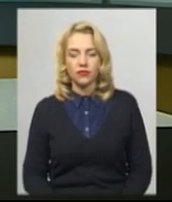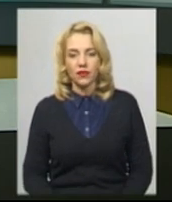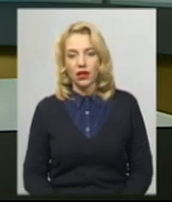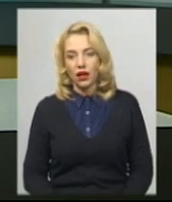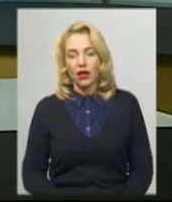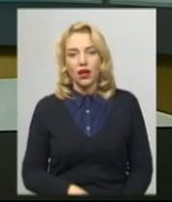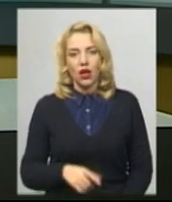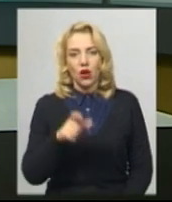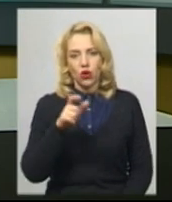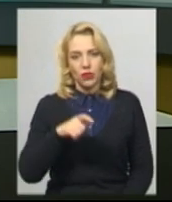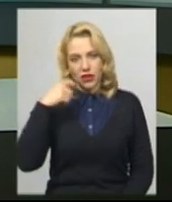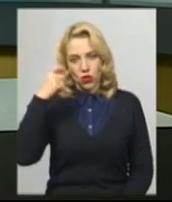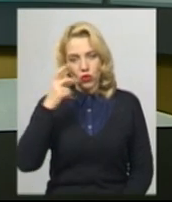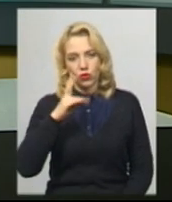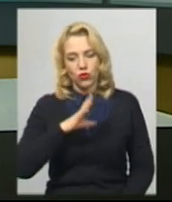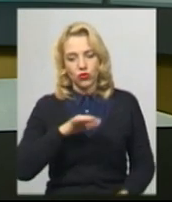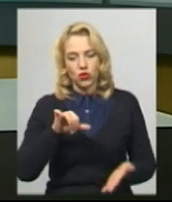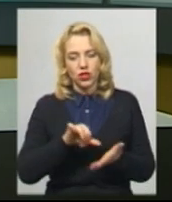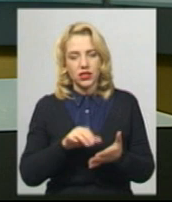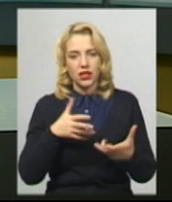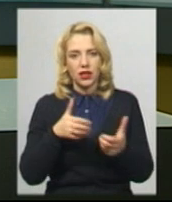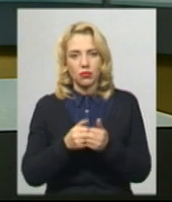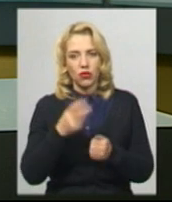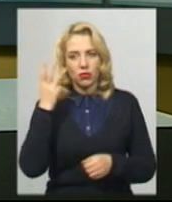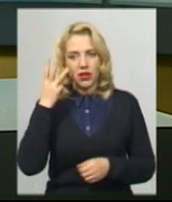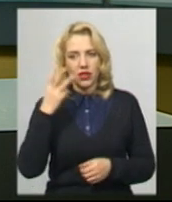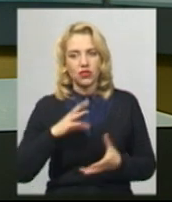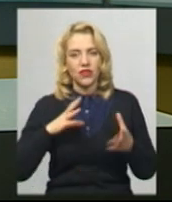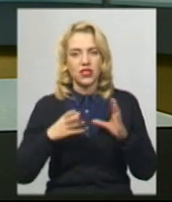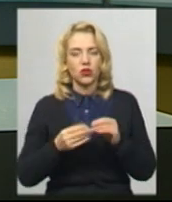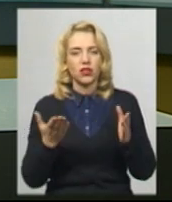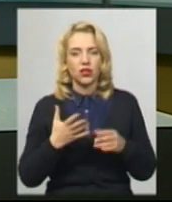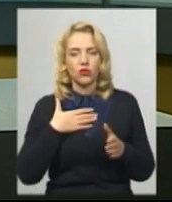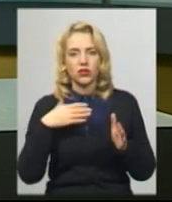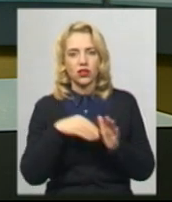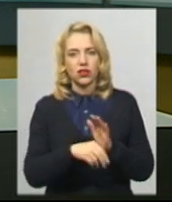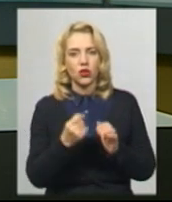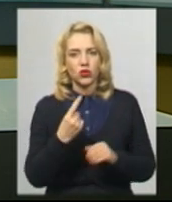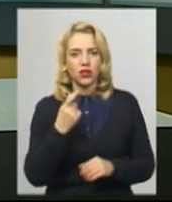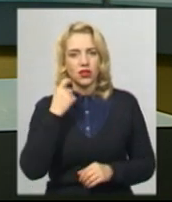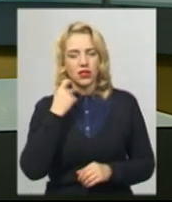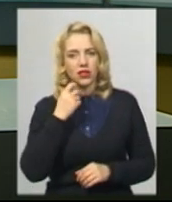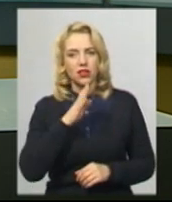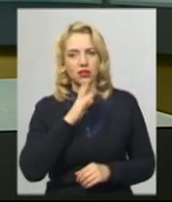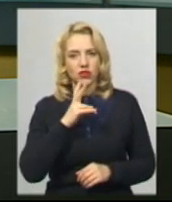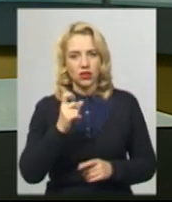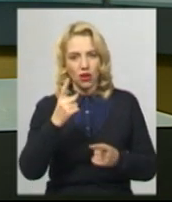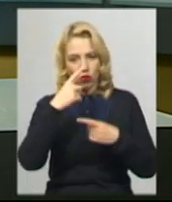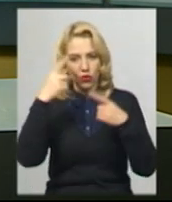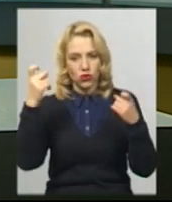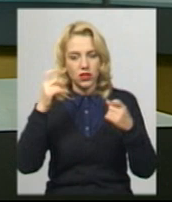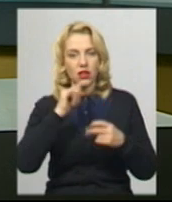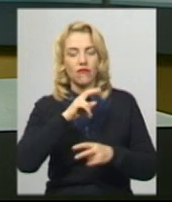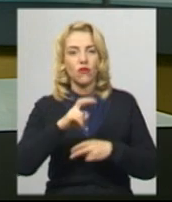Громадянина Туреччини, який був учасником ДТП у Хмельницькому, в результаті якої загинула 11-річна дівчинка, оголосили в розшук.